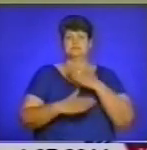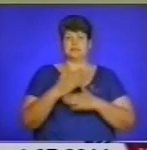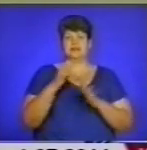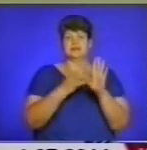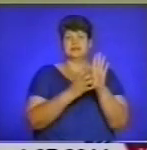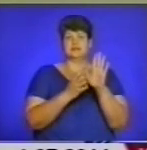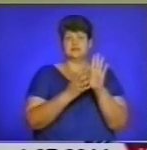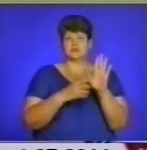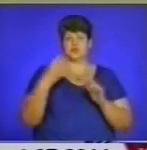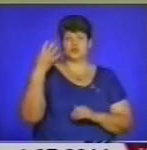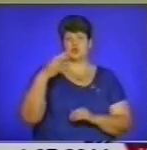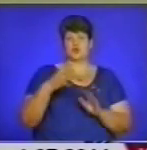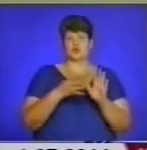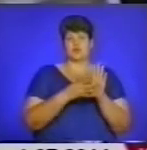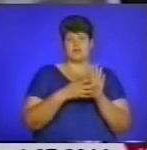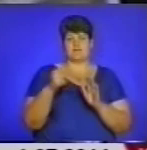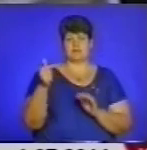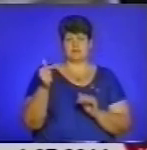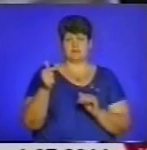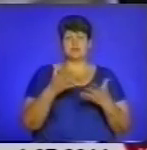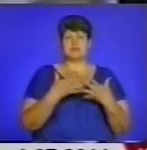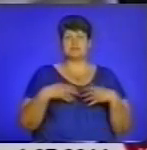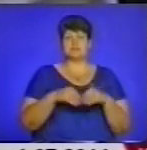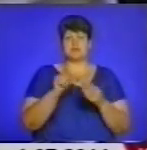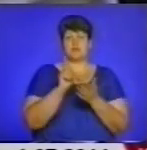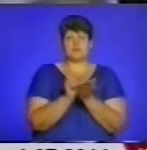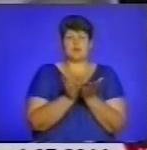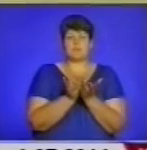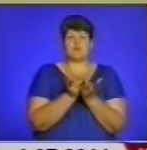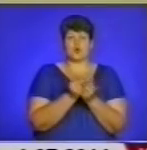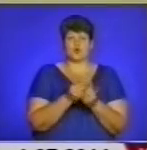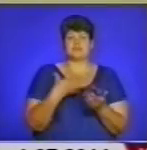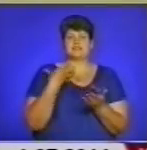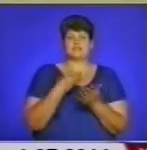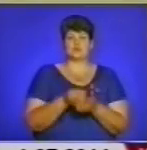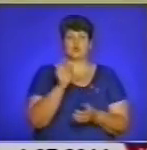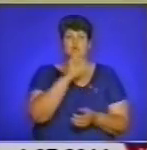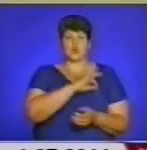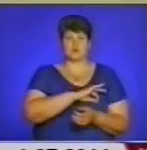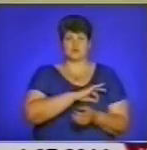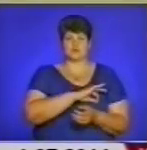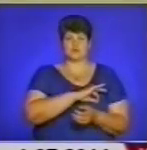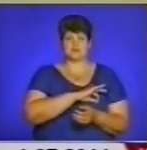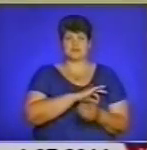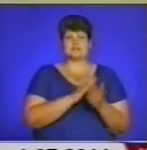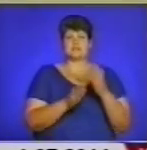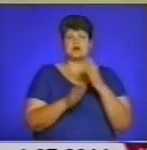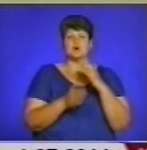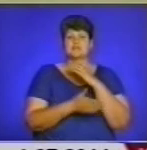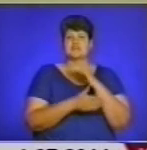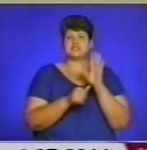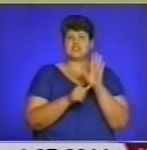949 гривень. Сім'я повинна порахувати свої доходи за останні 6